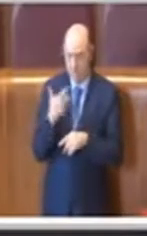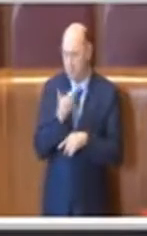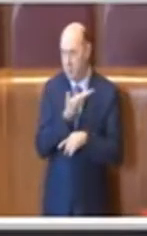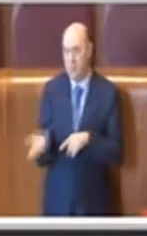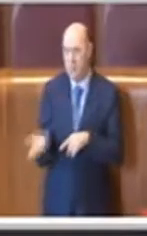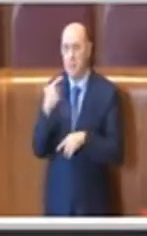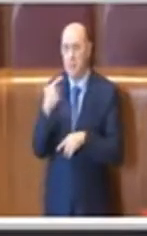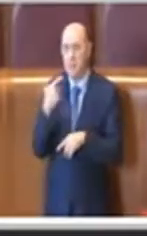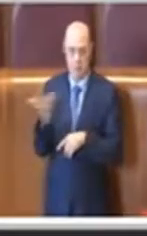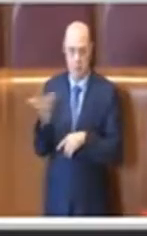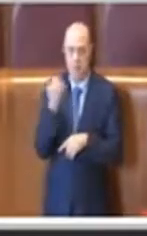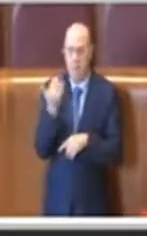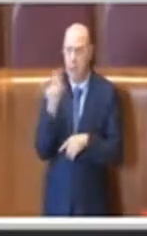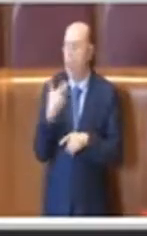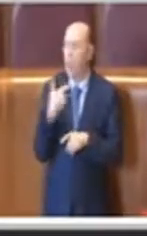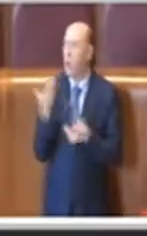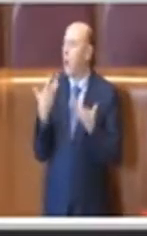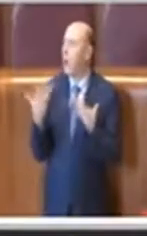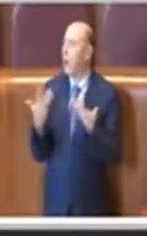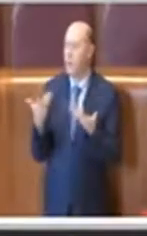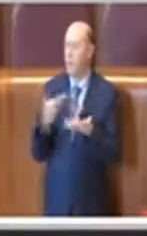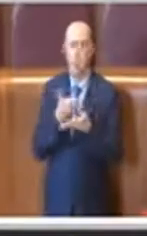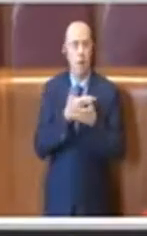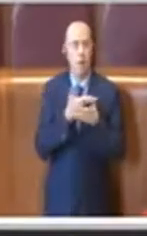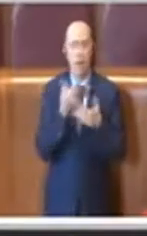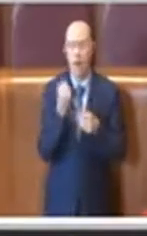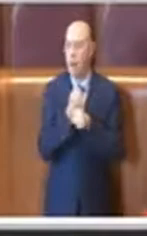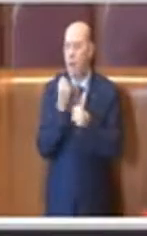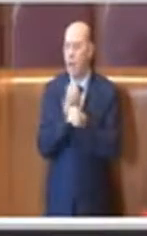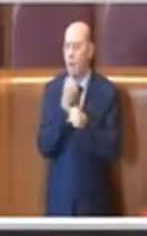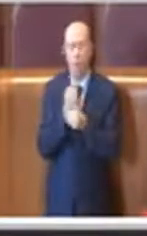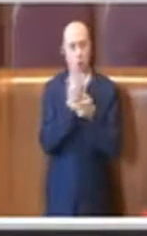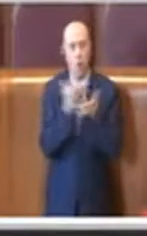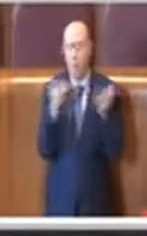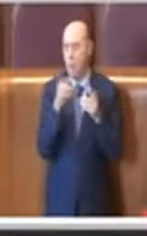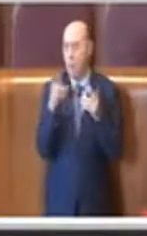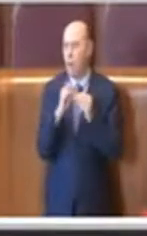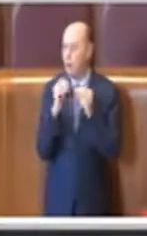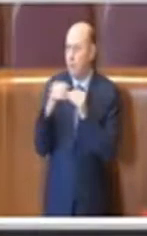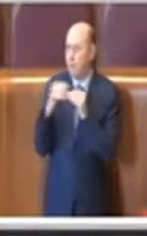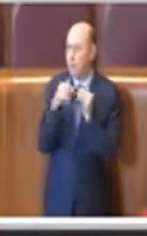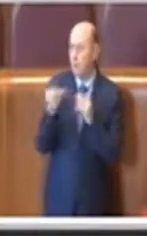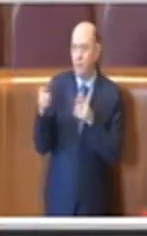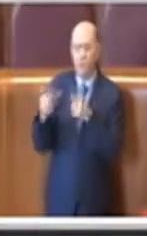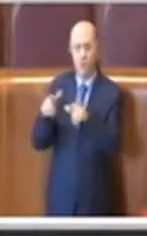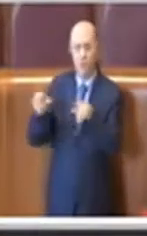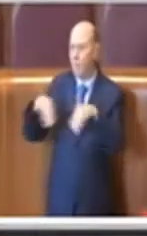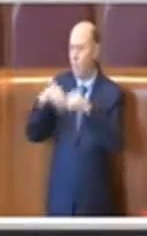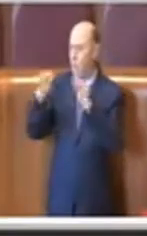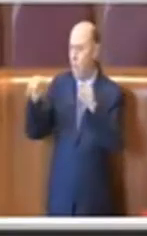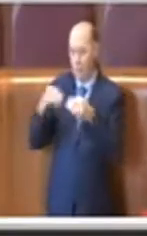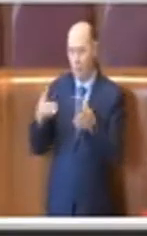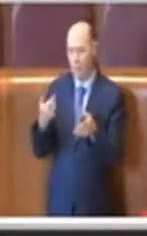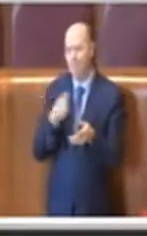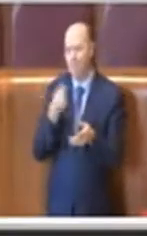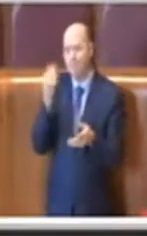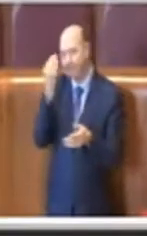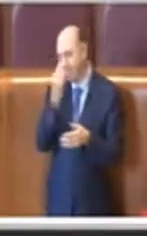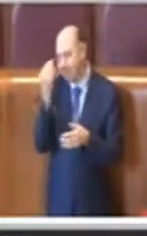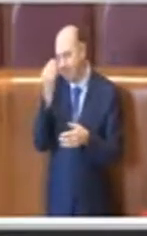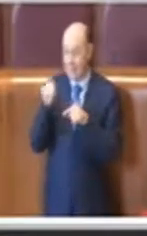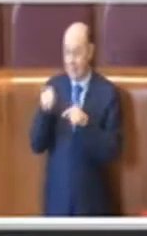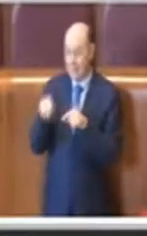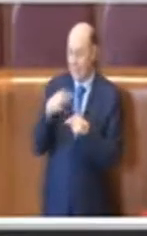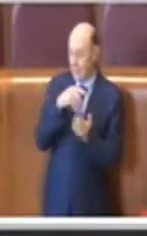sono privi di opere pubbliche e quindi penso che questa